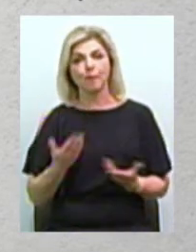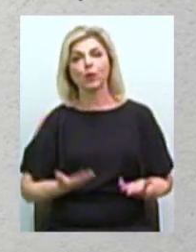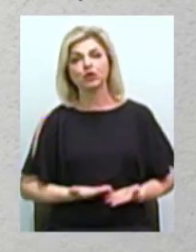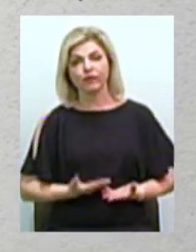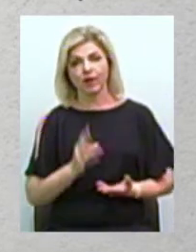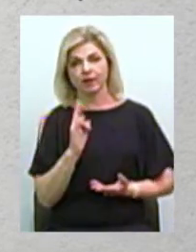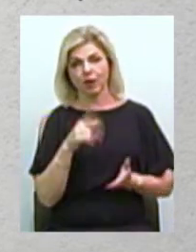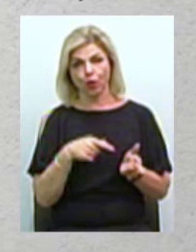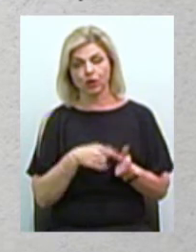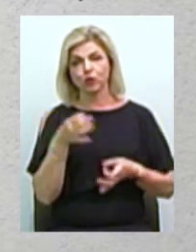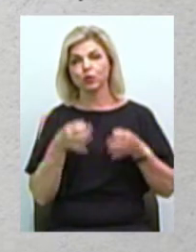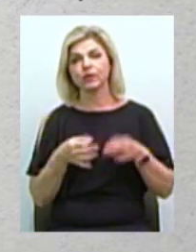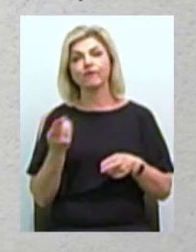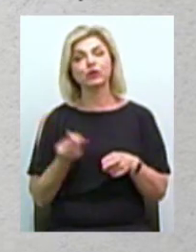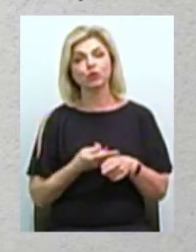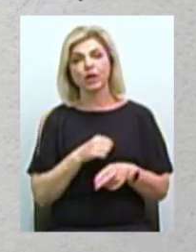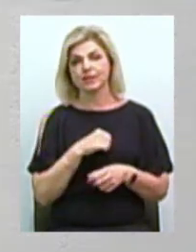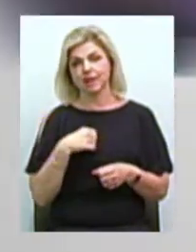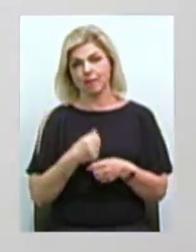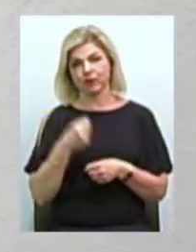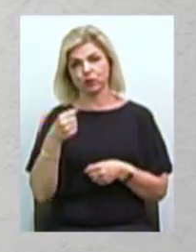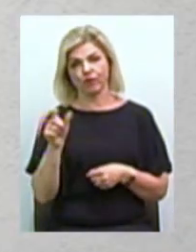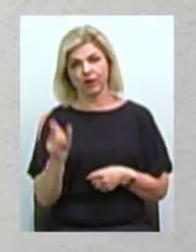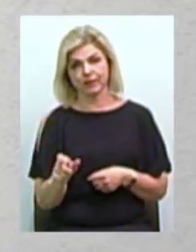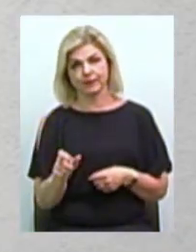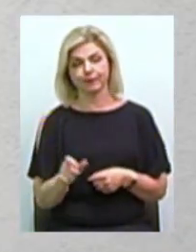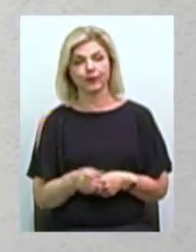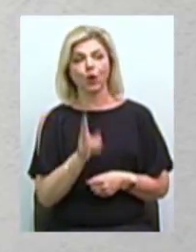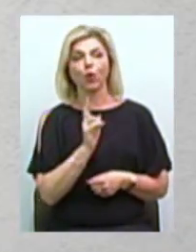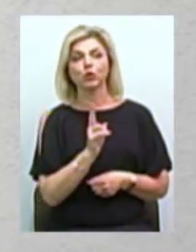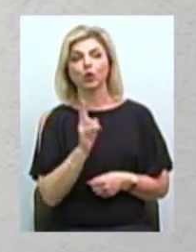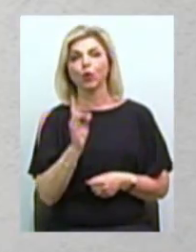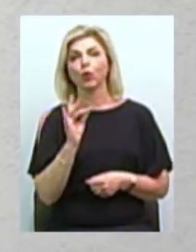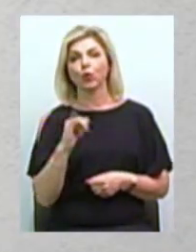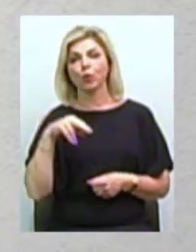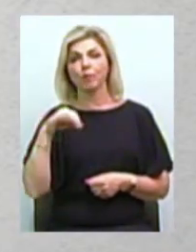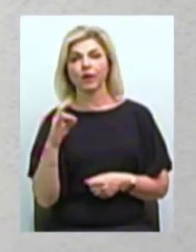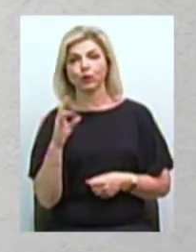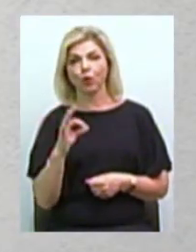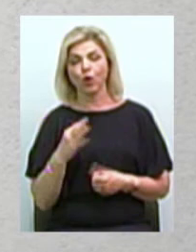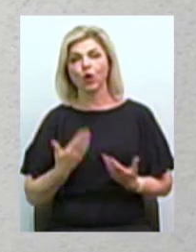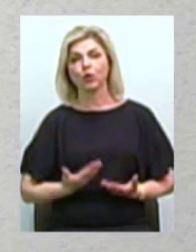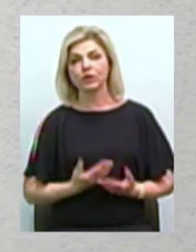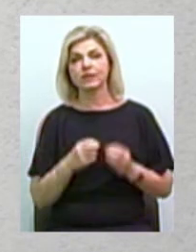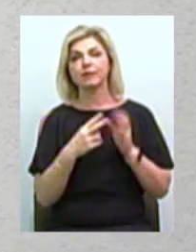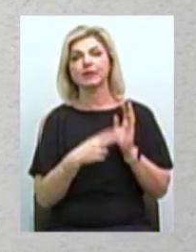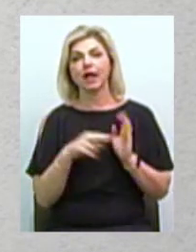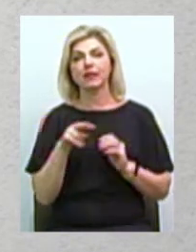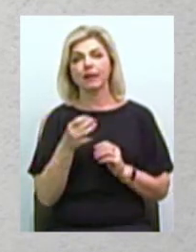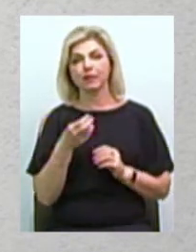Судимість відсутня Саме висуванець Костянтин Крупенко Народився 18 липня 1985